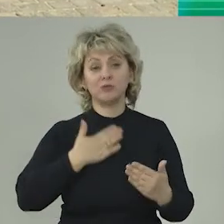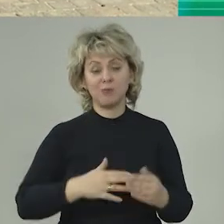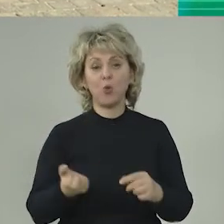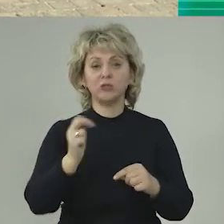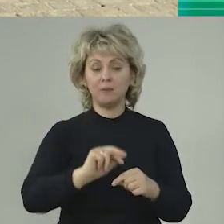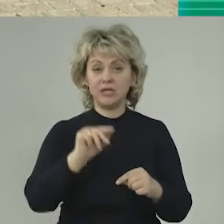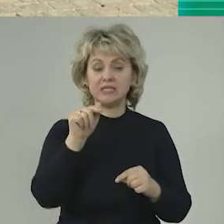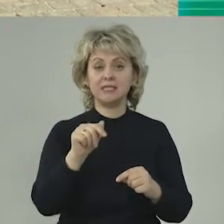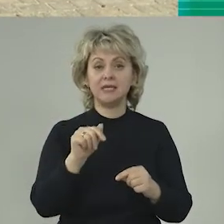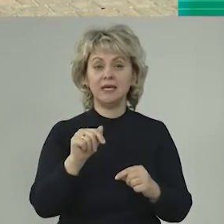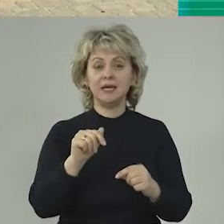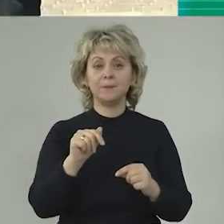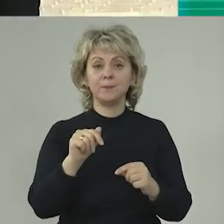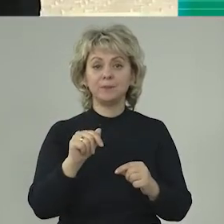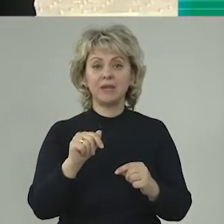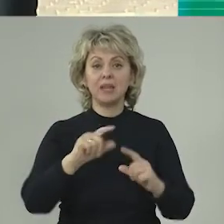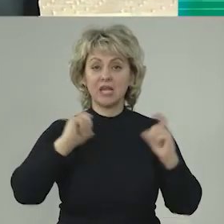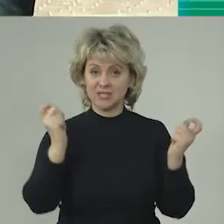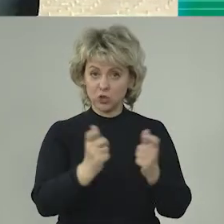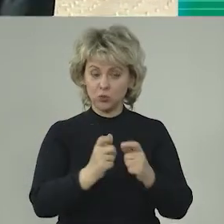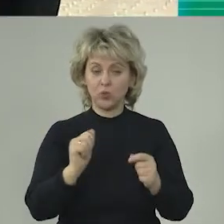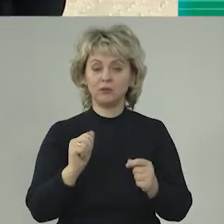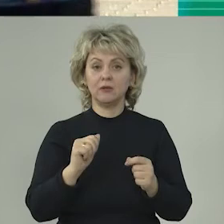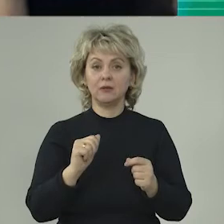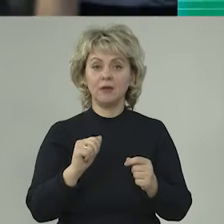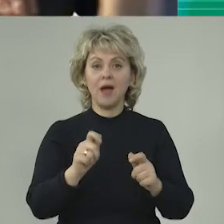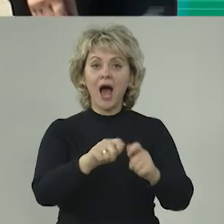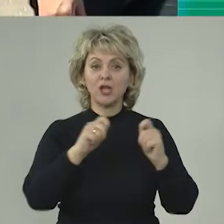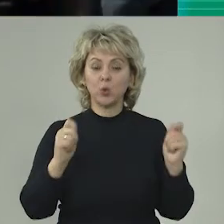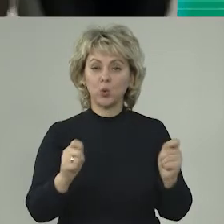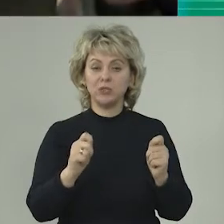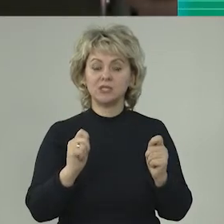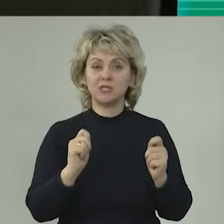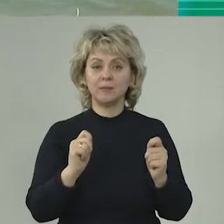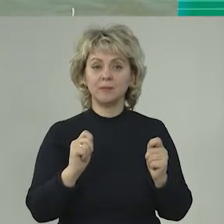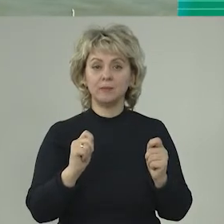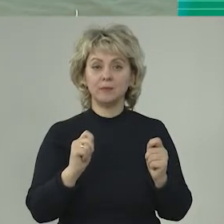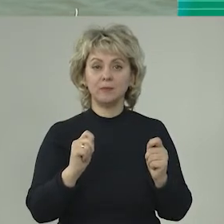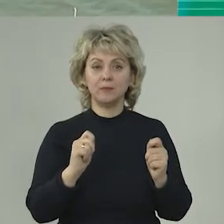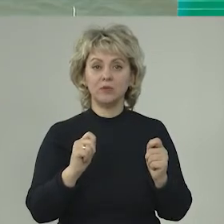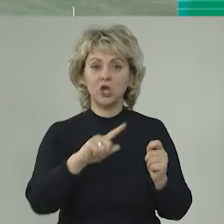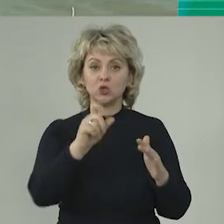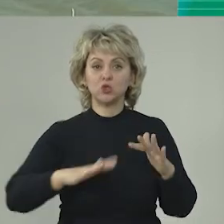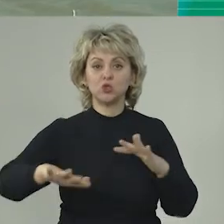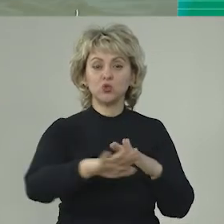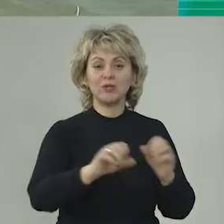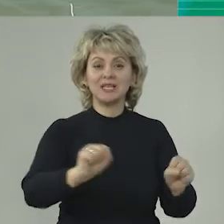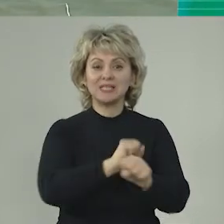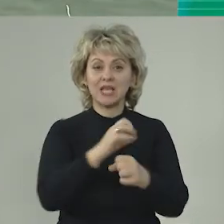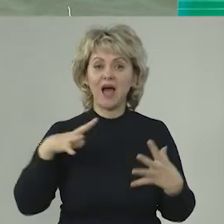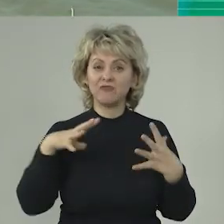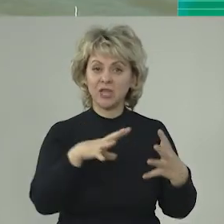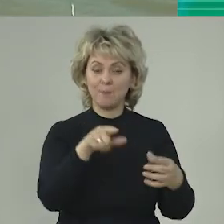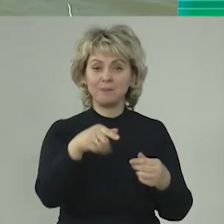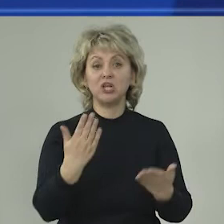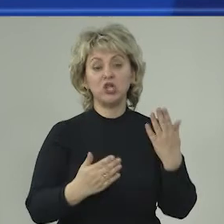спокойно прийти, значит, на стадион. Откроется зона стоянок